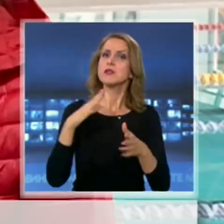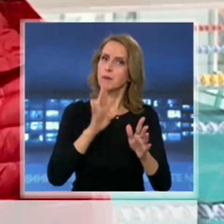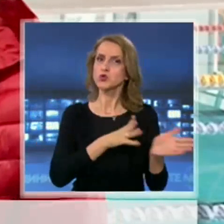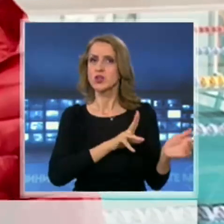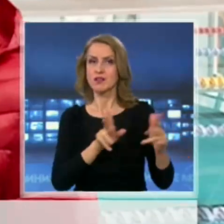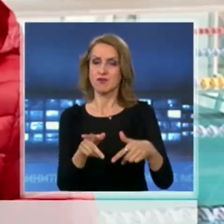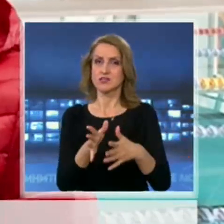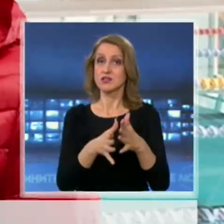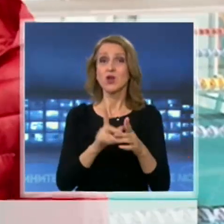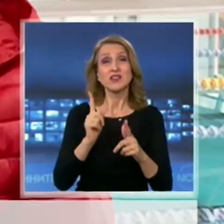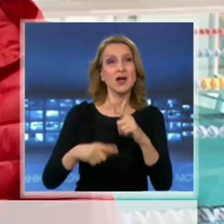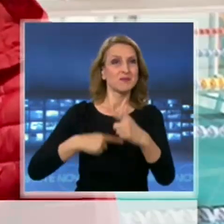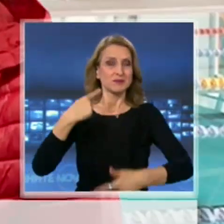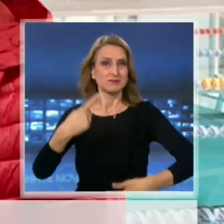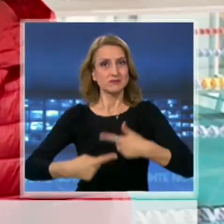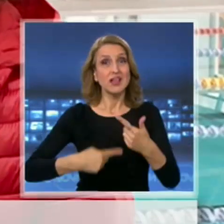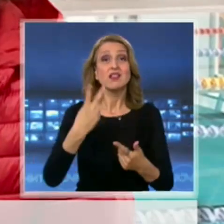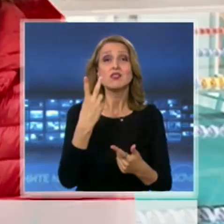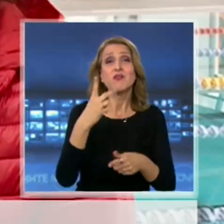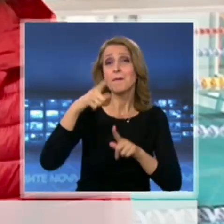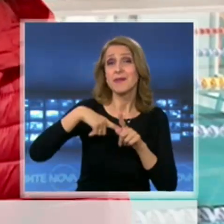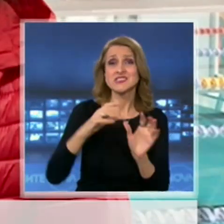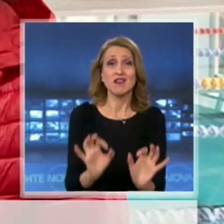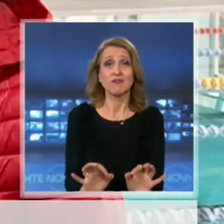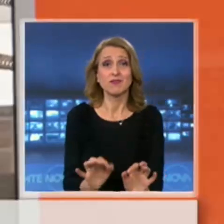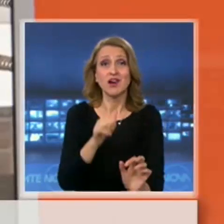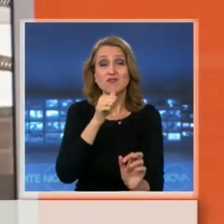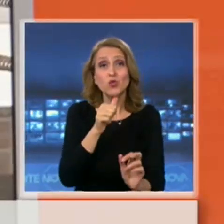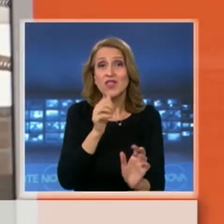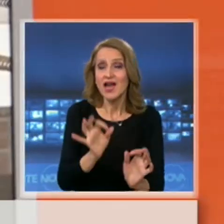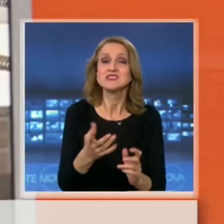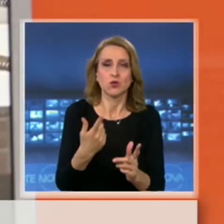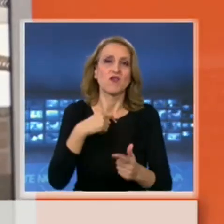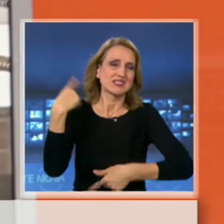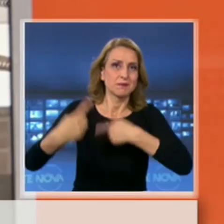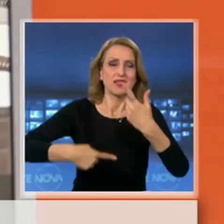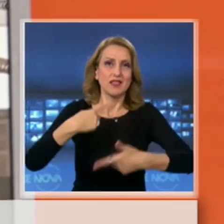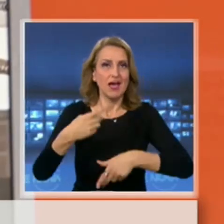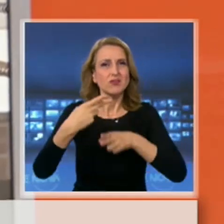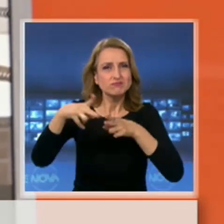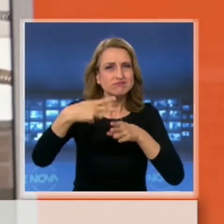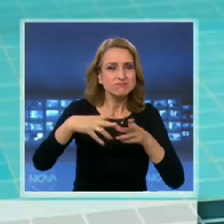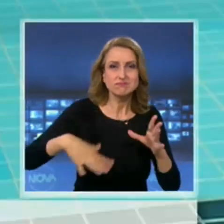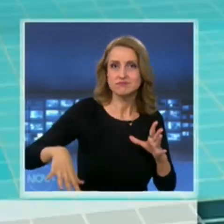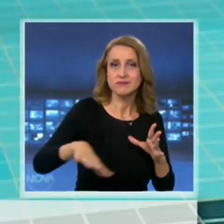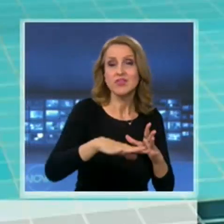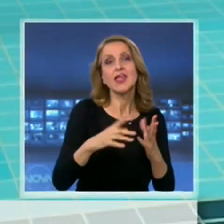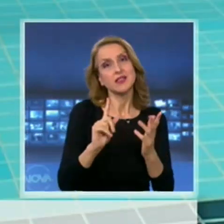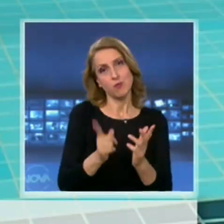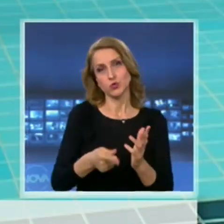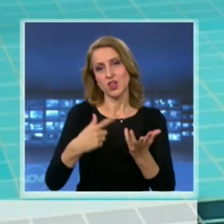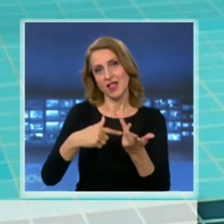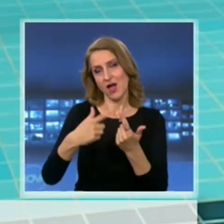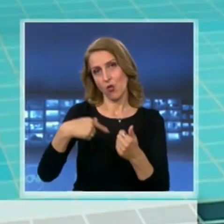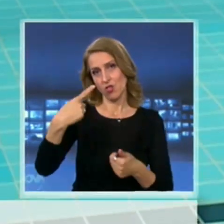трябваше да бъде сменена с нова. Момента се третира, обработва се, за да може до няколко дена да